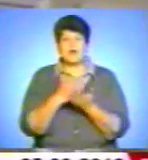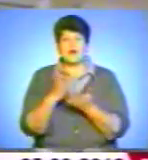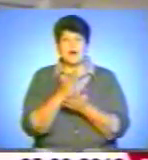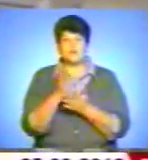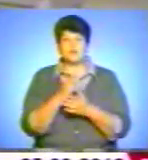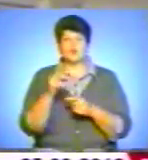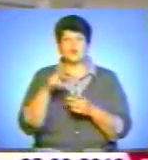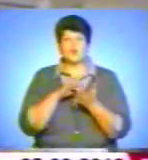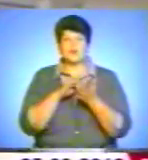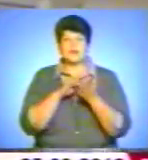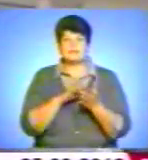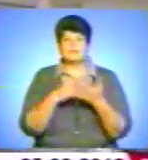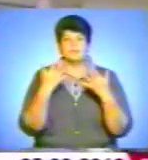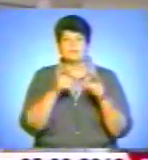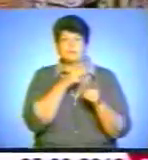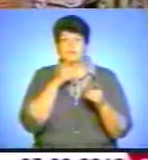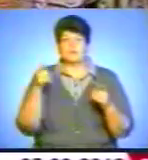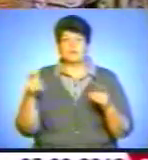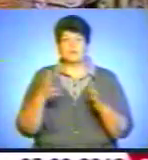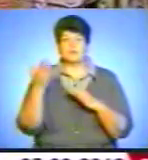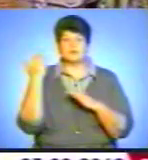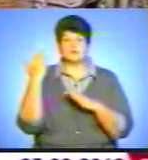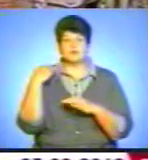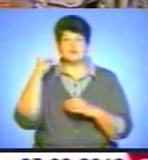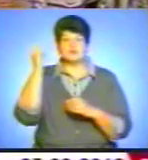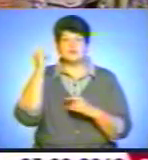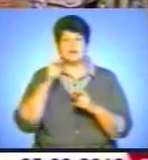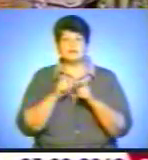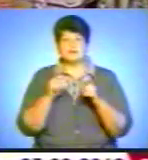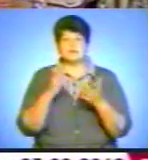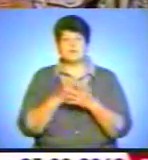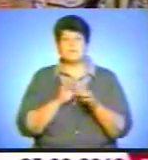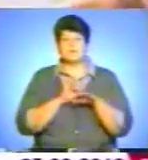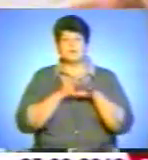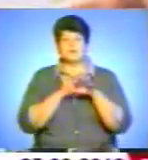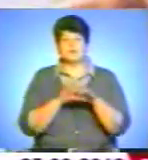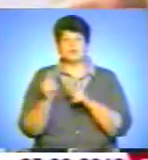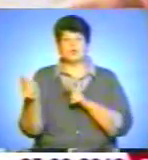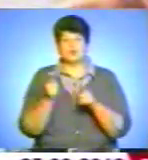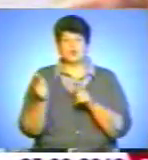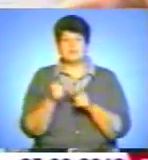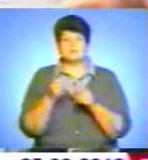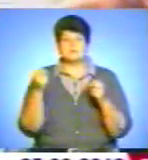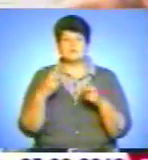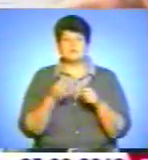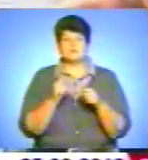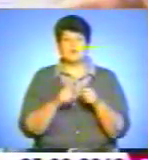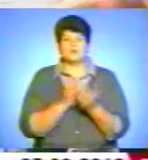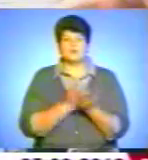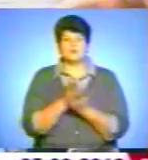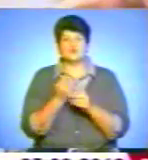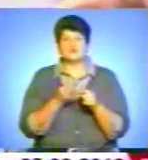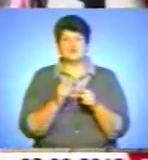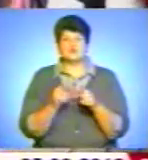педуніверситету триває уже давно, адже навчальний заклад є провідним у підготовці фахівців цього напряму. Тепер цю